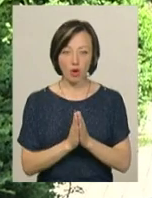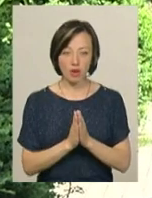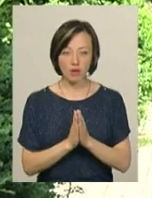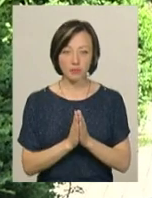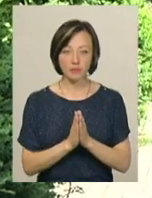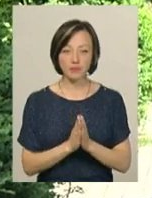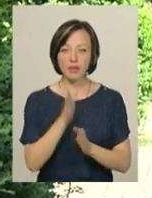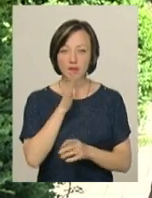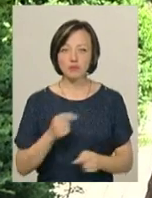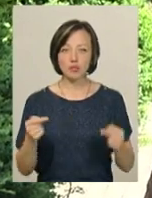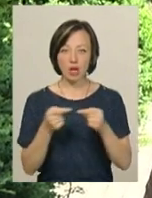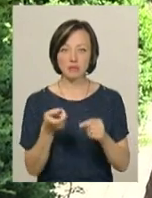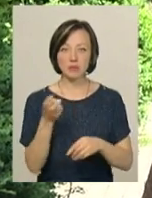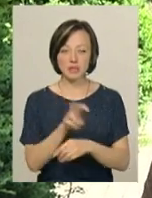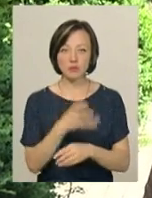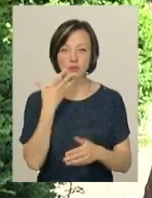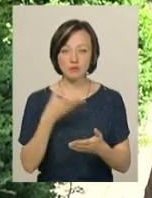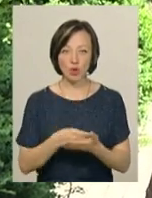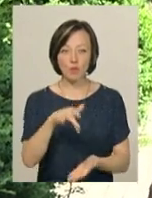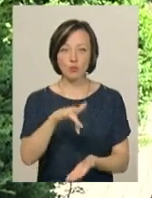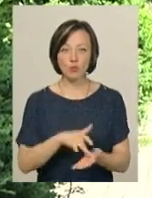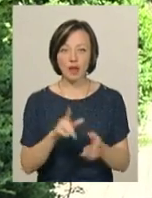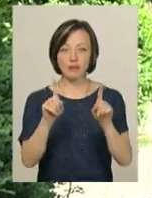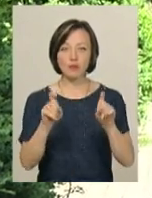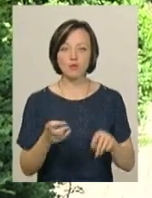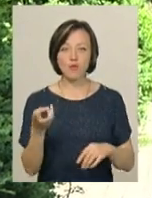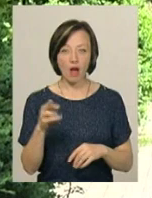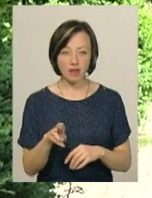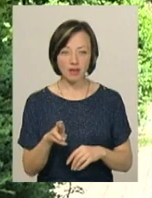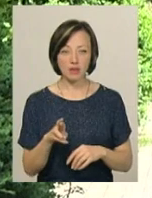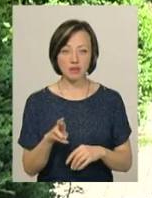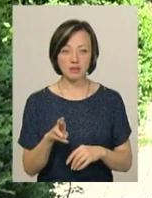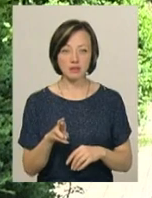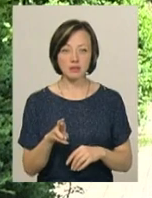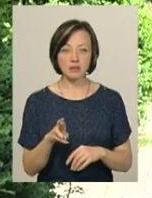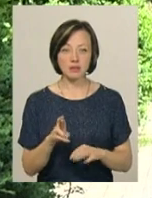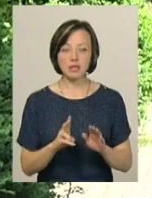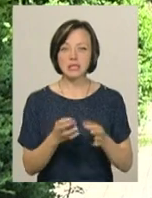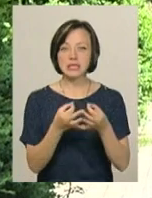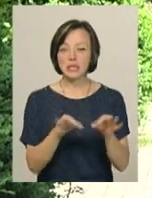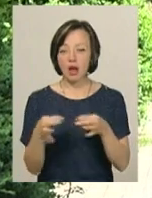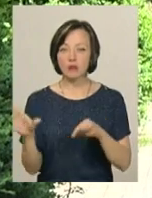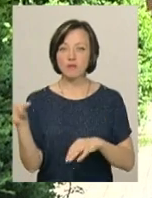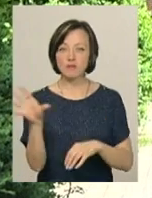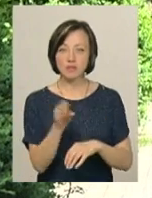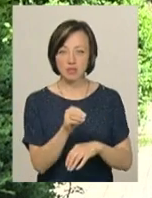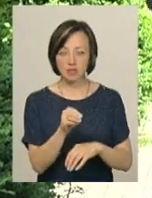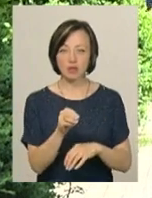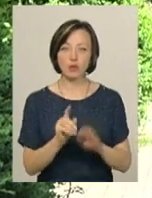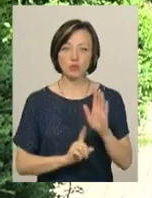вчасно з'явитися до своїх пунктів тестування. Запуск до пунктів всіх тестування